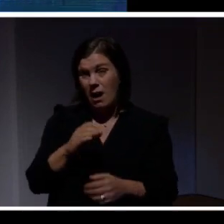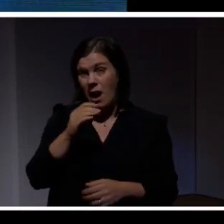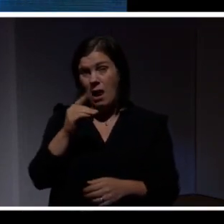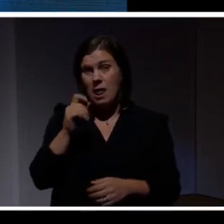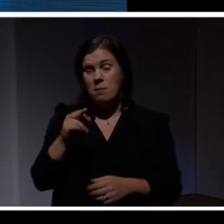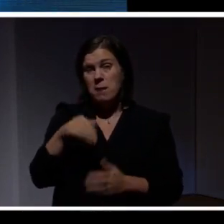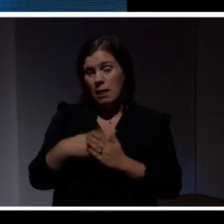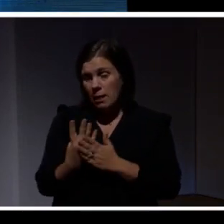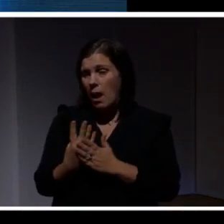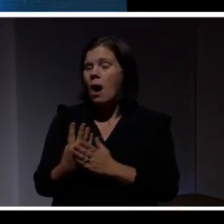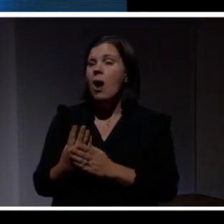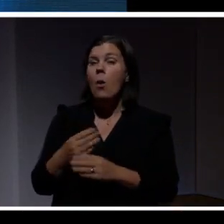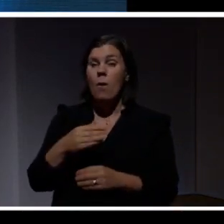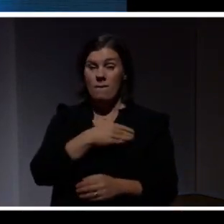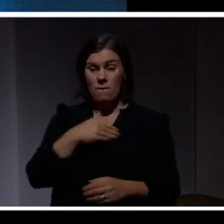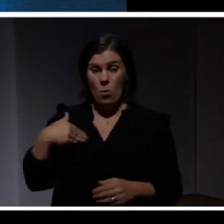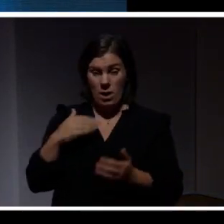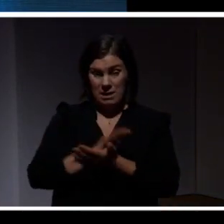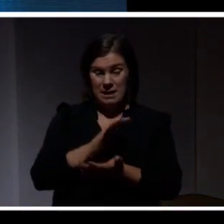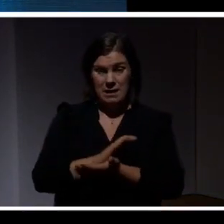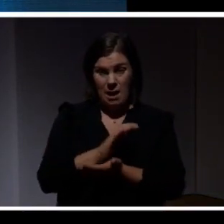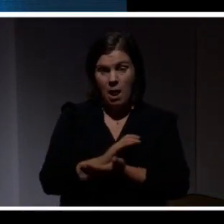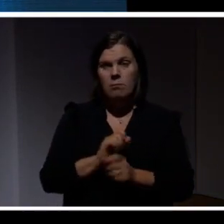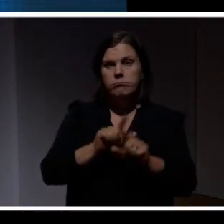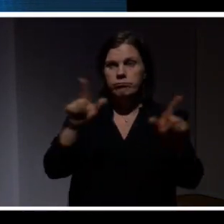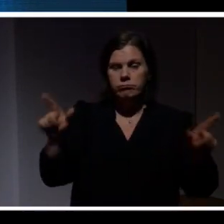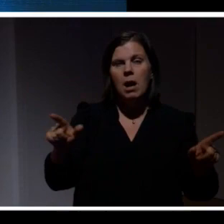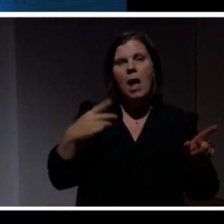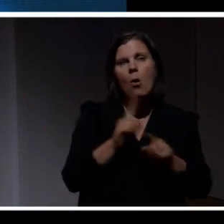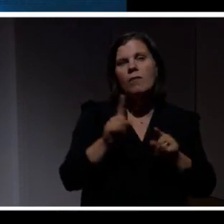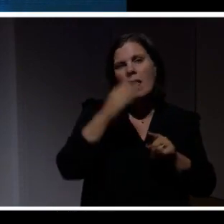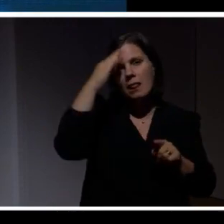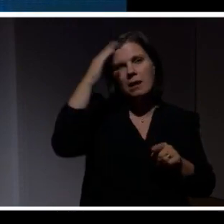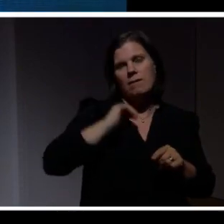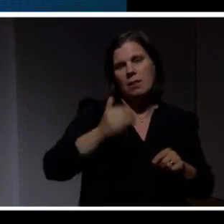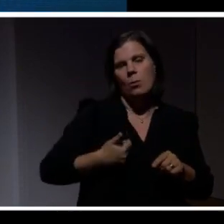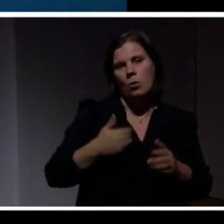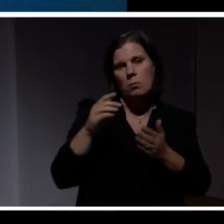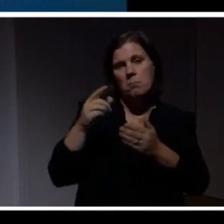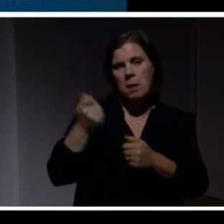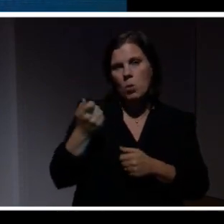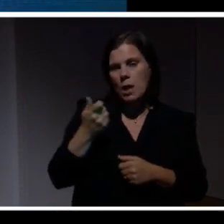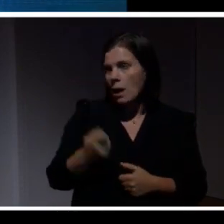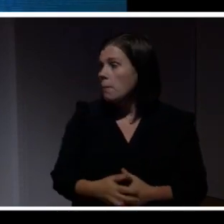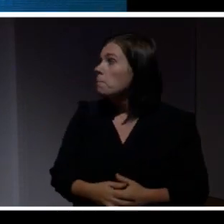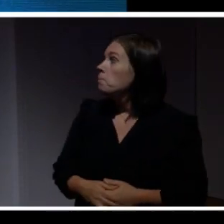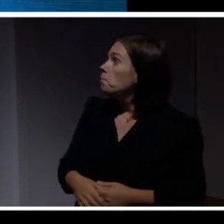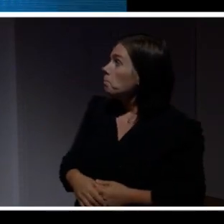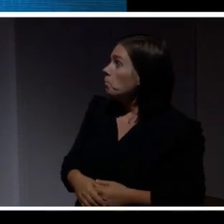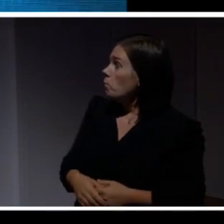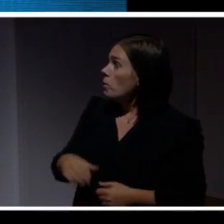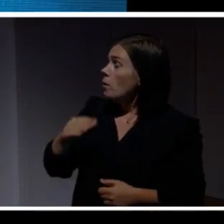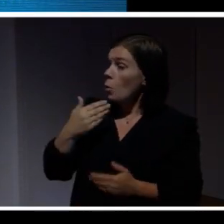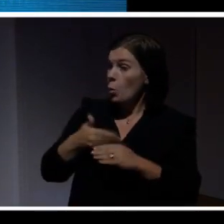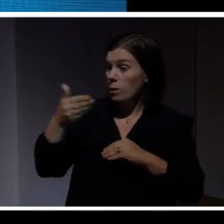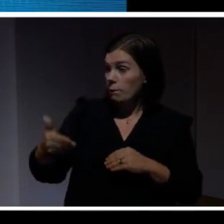via våra veckotidningar ungefär en miljon av Sveriges äldre kvinnor varje vecka. Gemensamt för känslan av